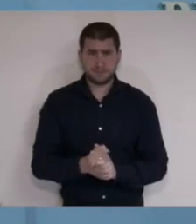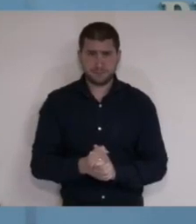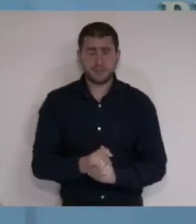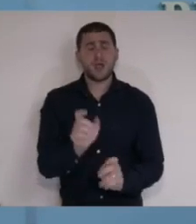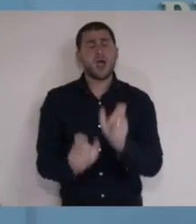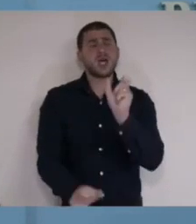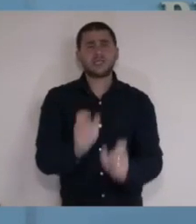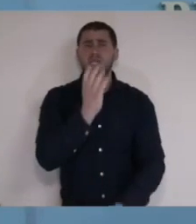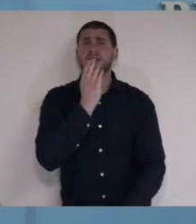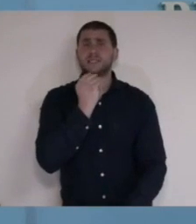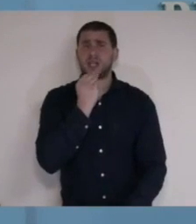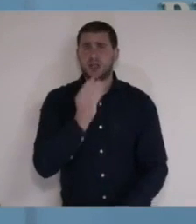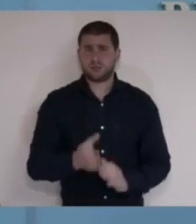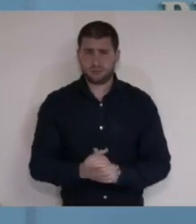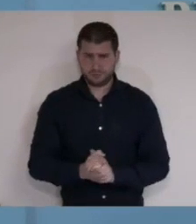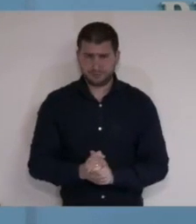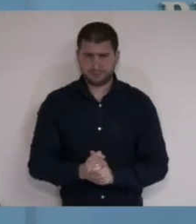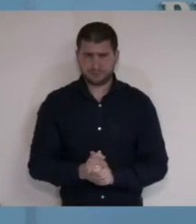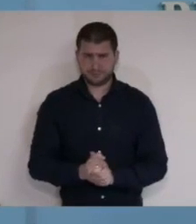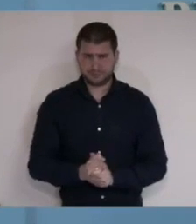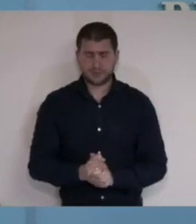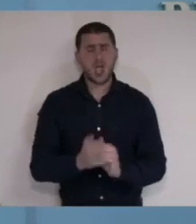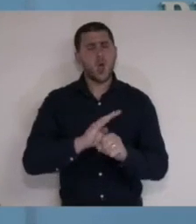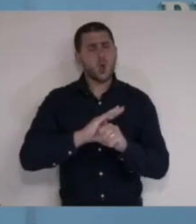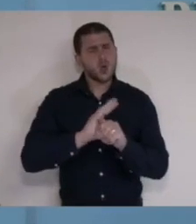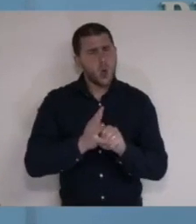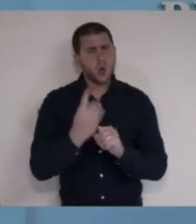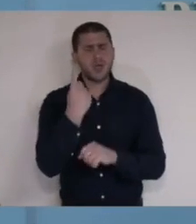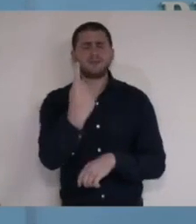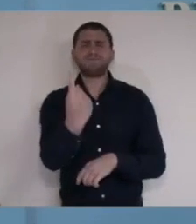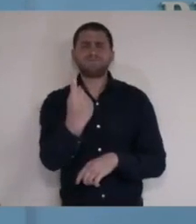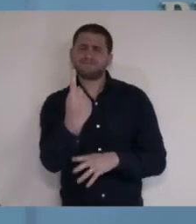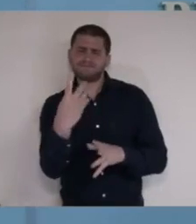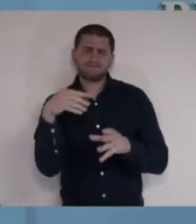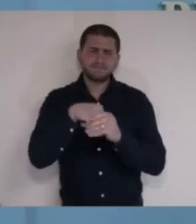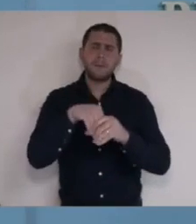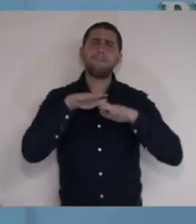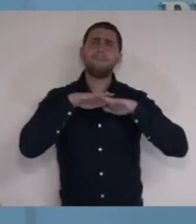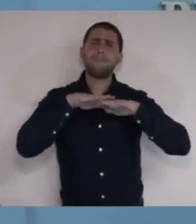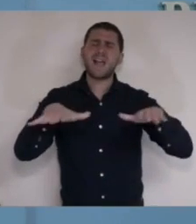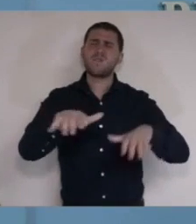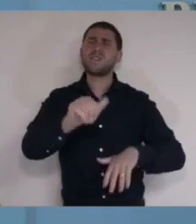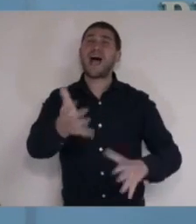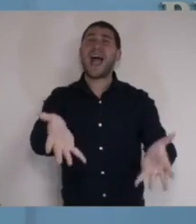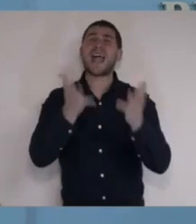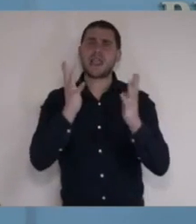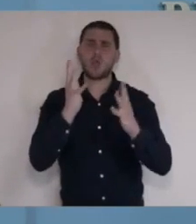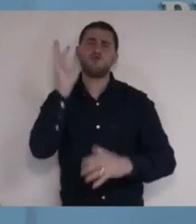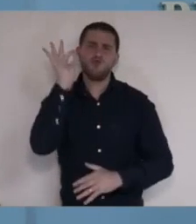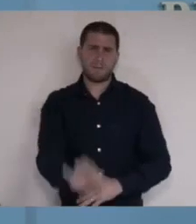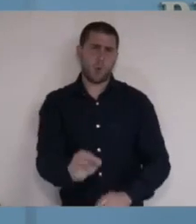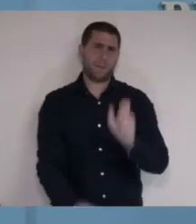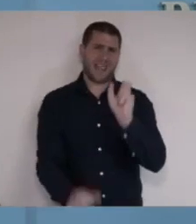אזרחי ישראל, הקורונה מצטרפת למגפות הקטלניות שפגעו